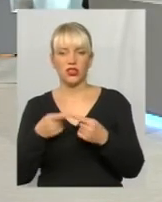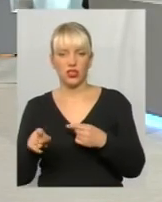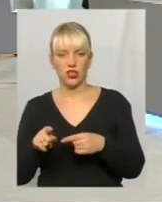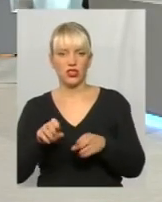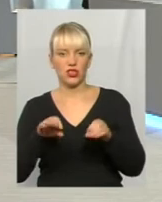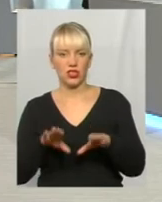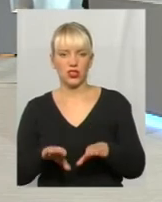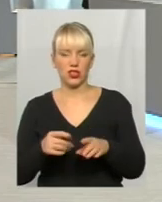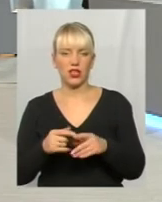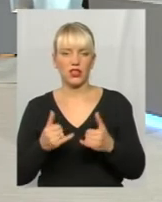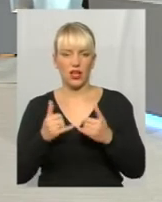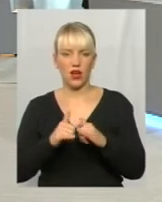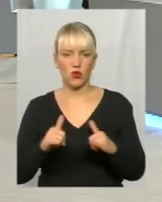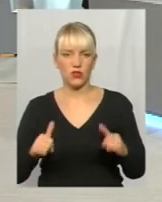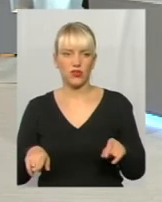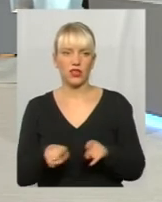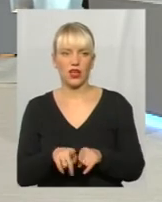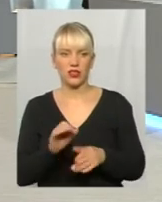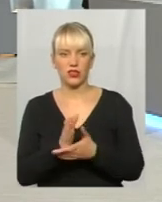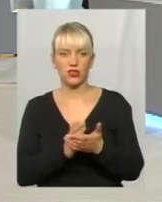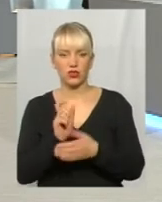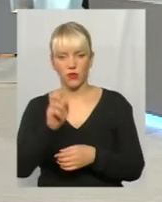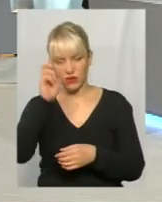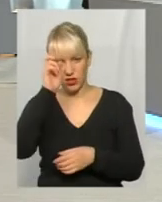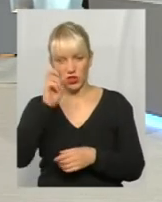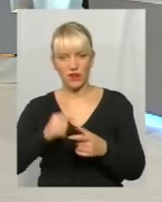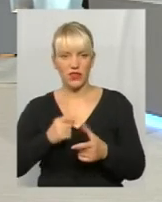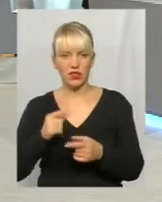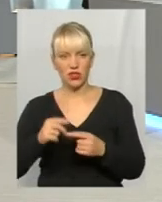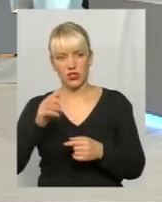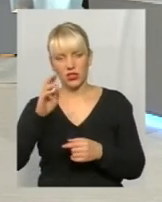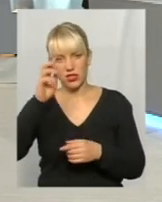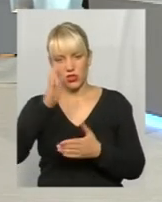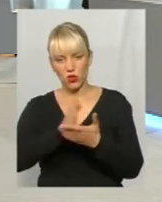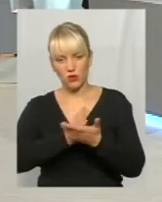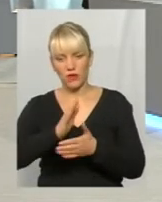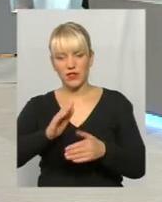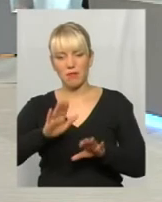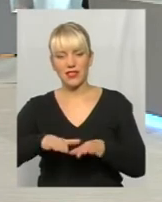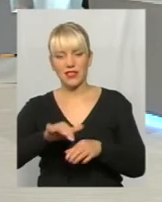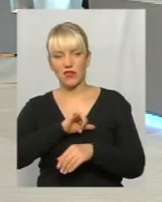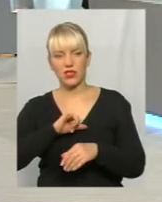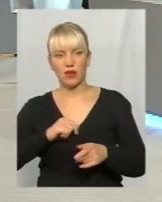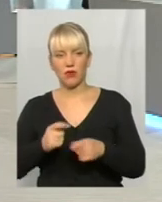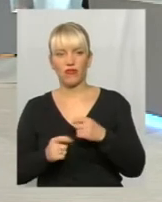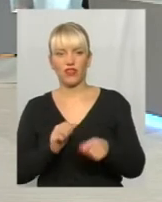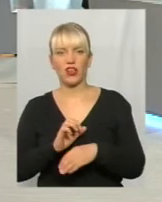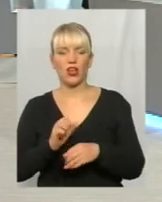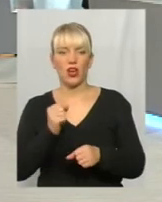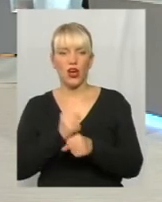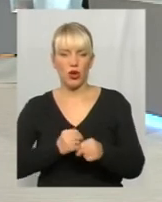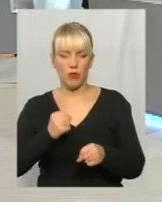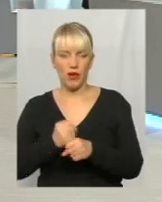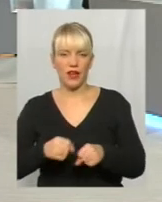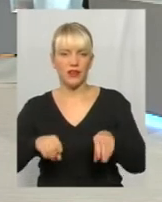розвитку, так і службовець державний чи службовець місцевого самоврядування виробляє рішення.